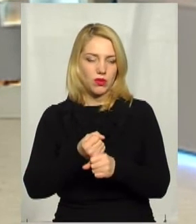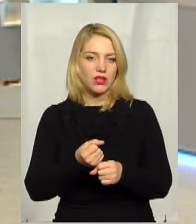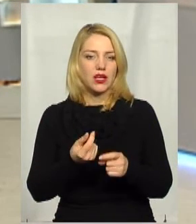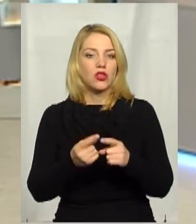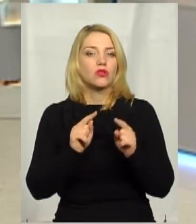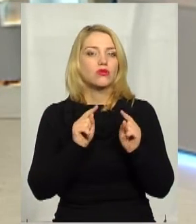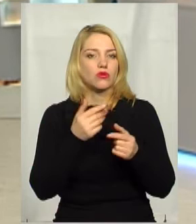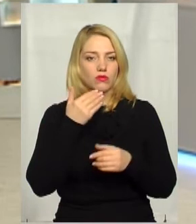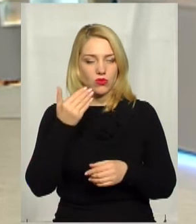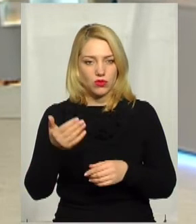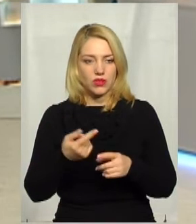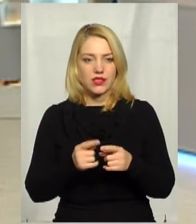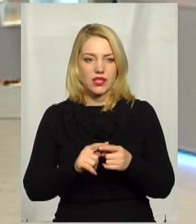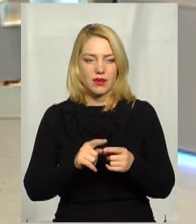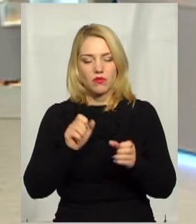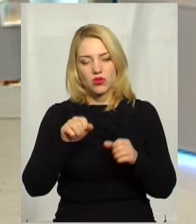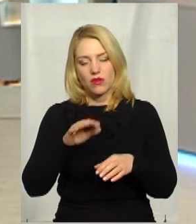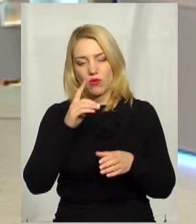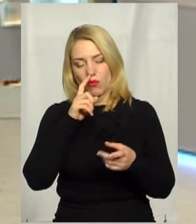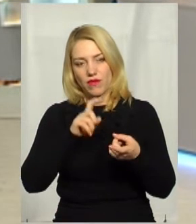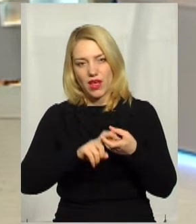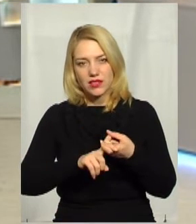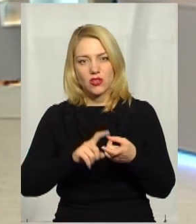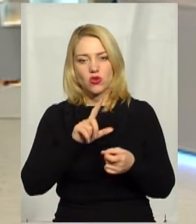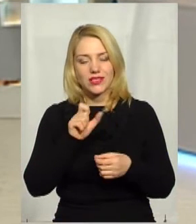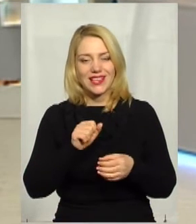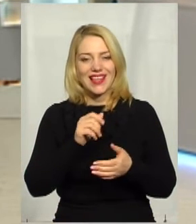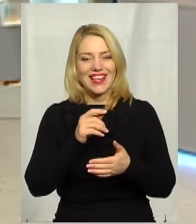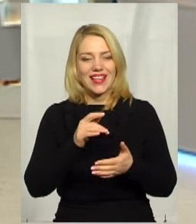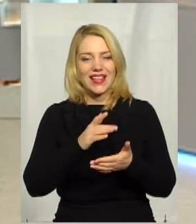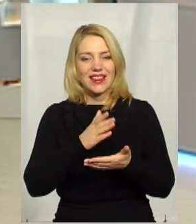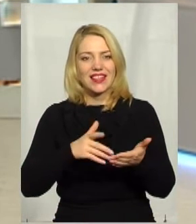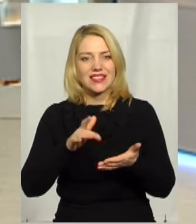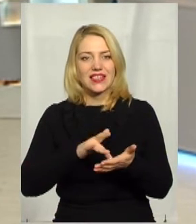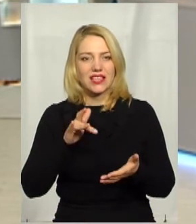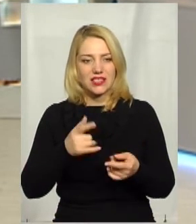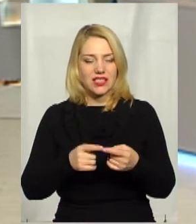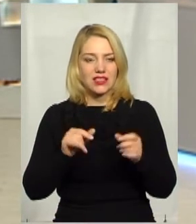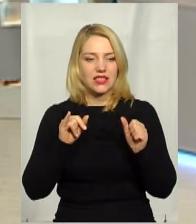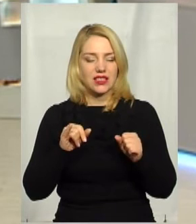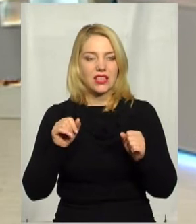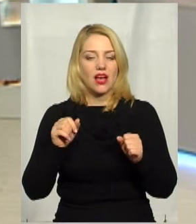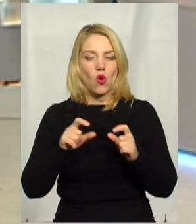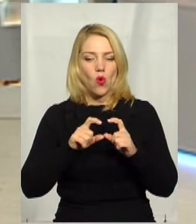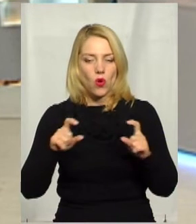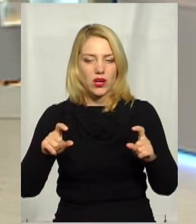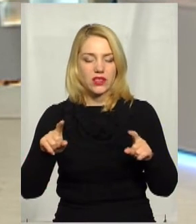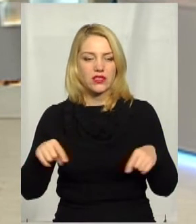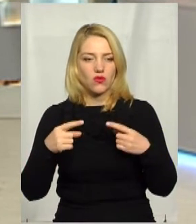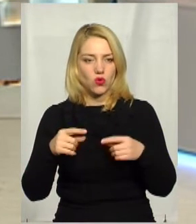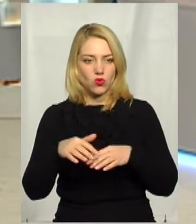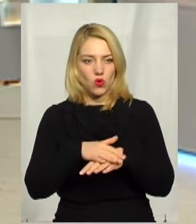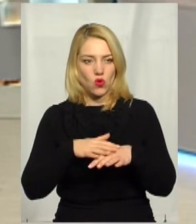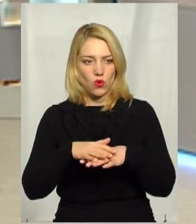'язано з децентралізацією, яка зараз в нас відбувається в державі. І органи створюються громади.